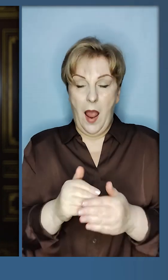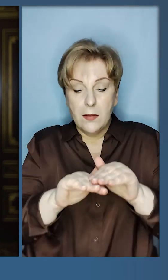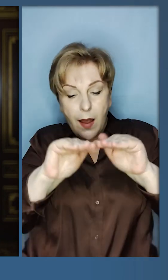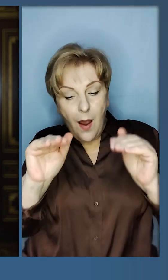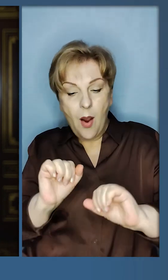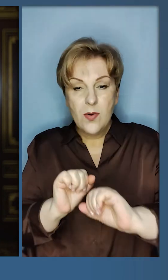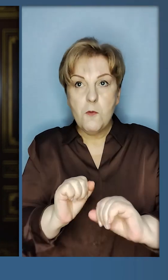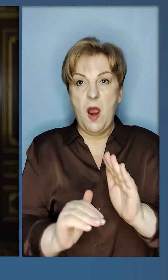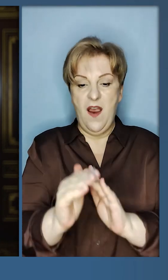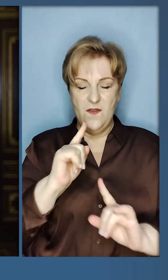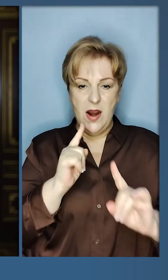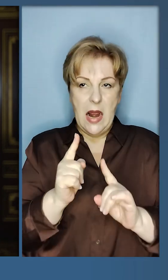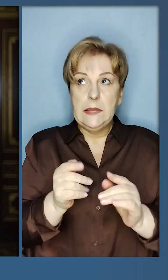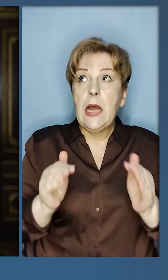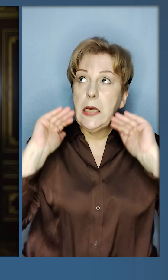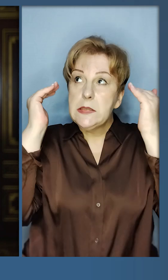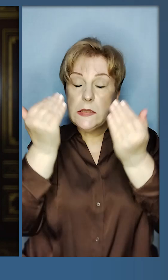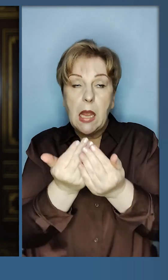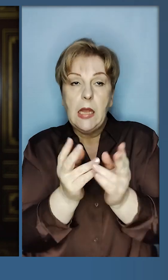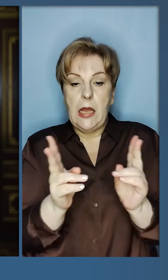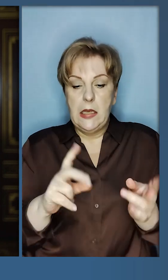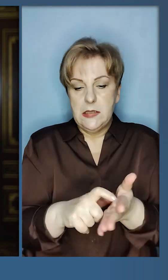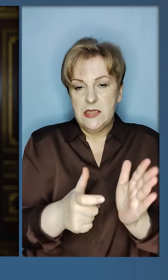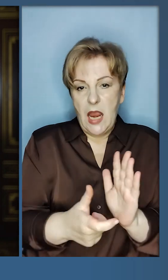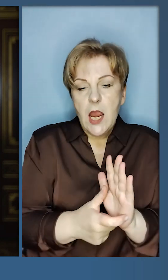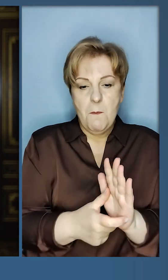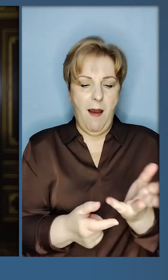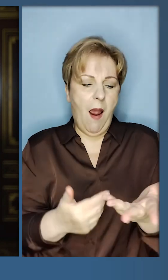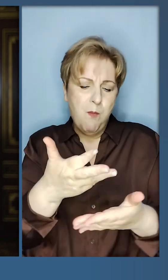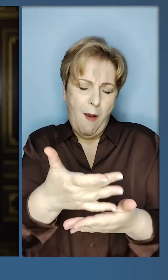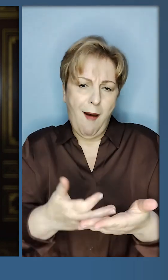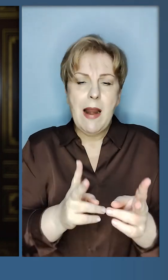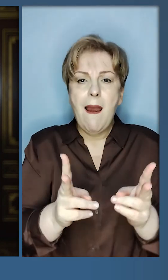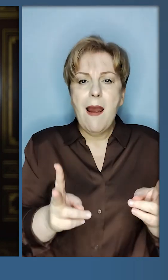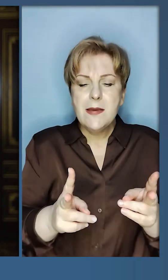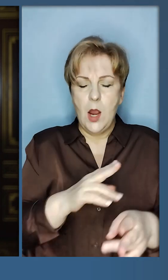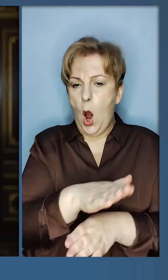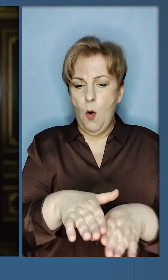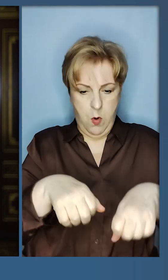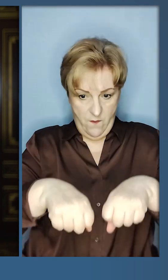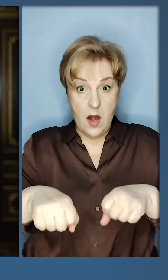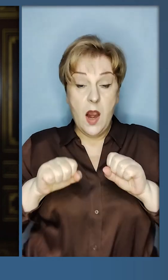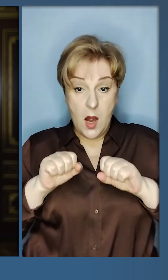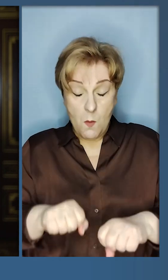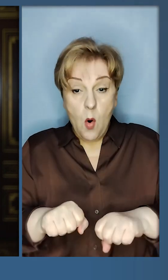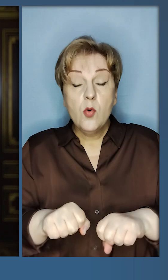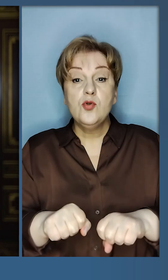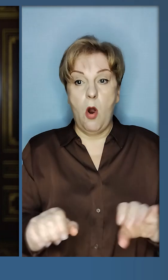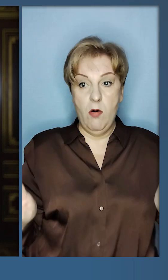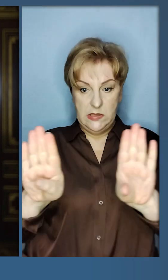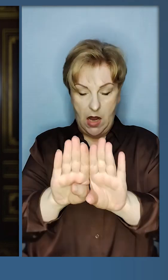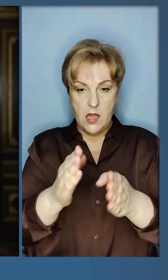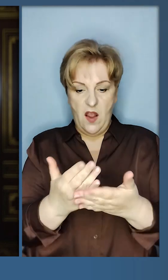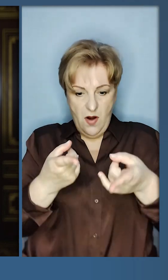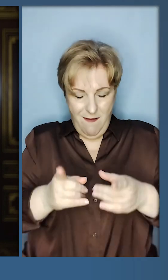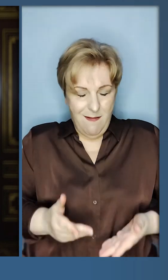ніби купол Верховної Ради, чи стіни якихось там кабінетів, чи перелік якихось там повноважень можуть закрити